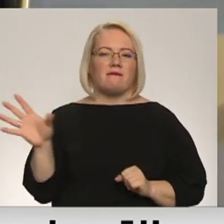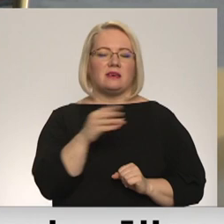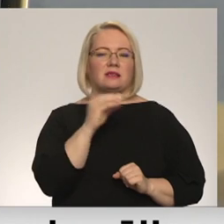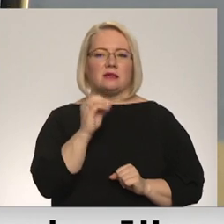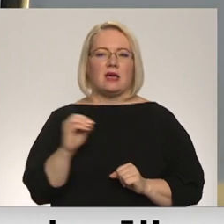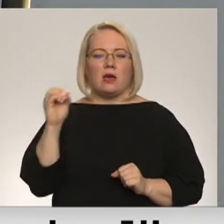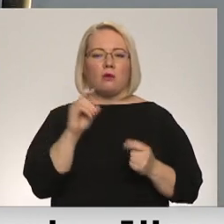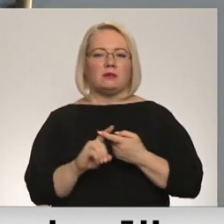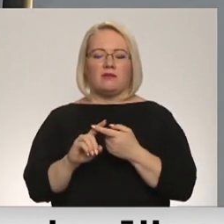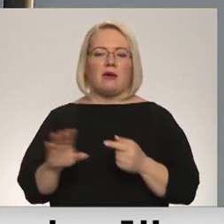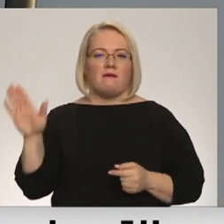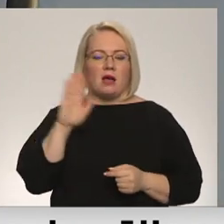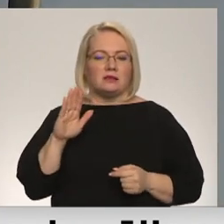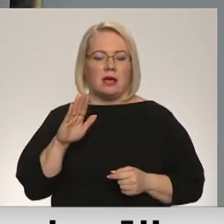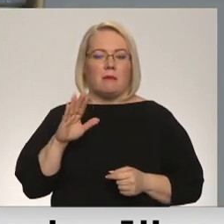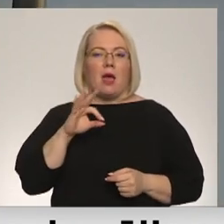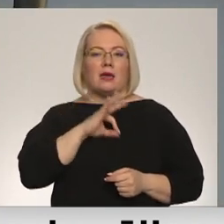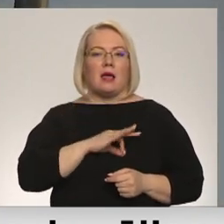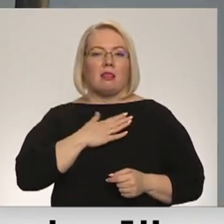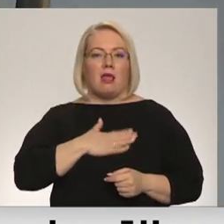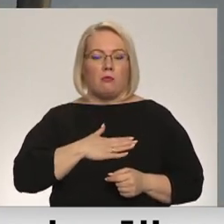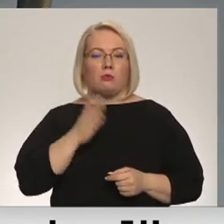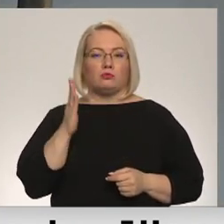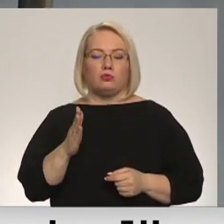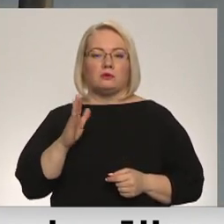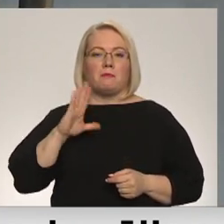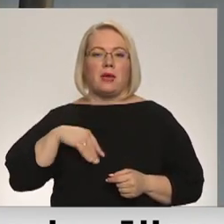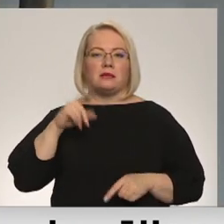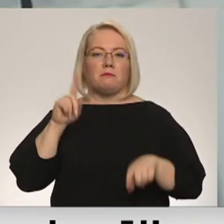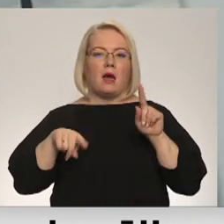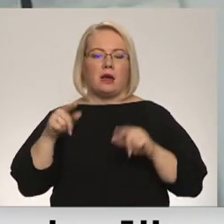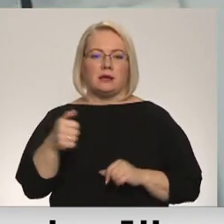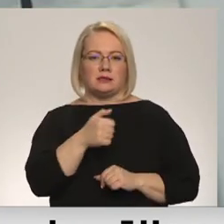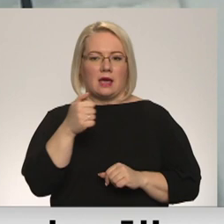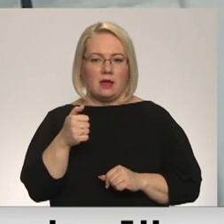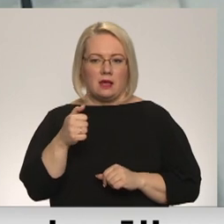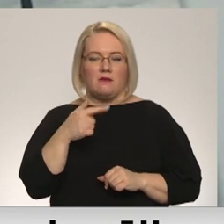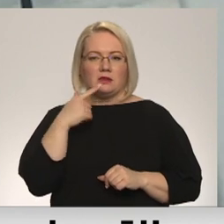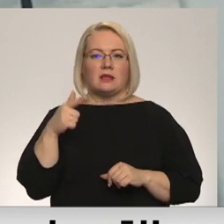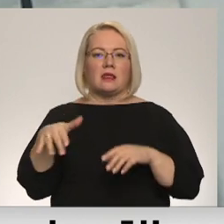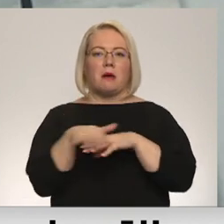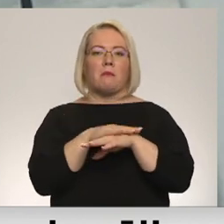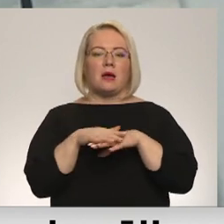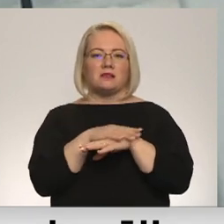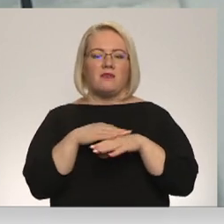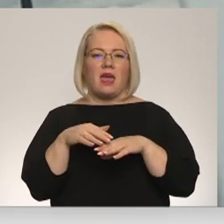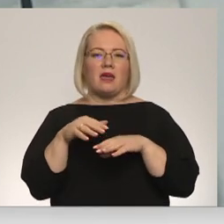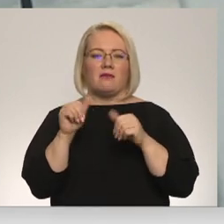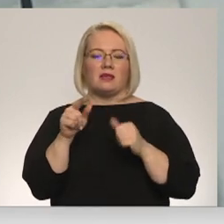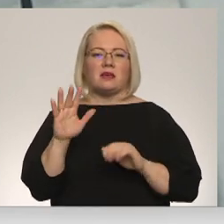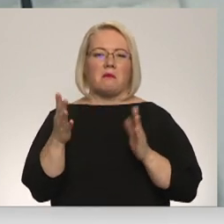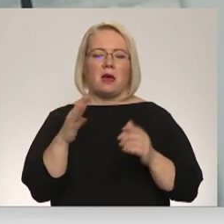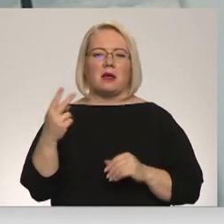Savienības valstīm. Labuma no tā iedzīvotāju gūs vien pēc pāris gadiem. Tādā mazveida produkta kontekstā tie 2,5 gadi